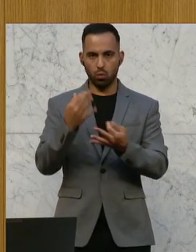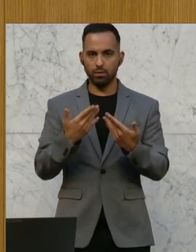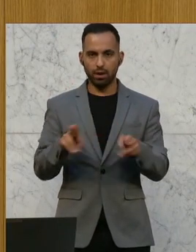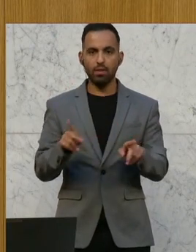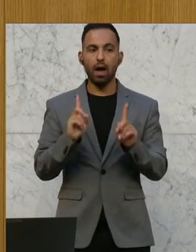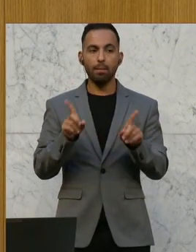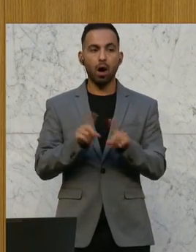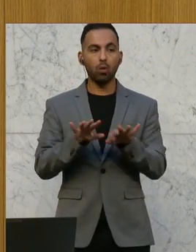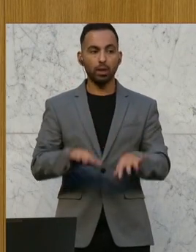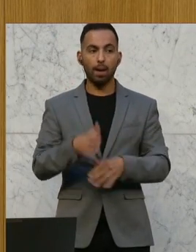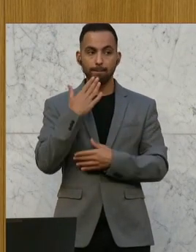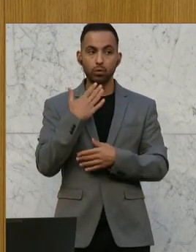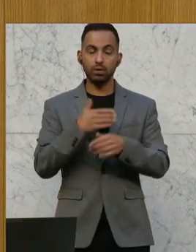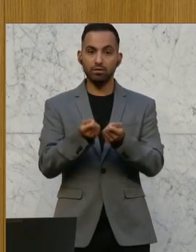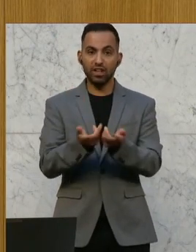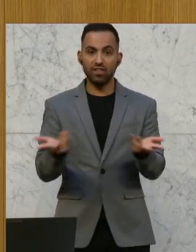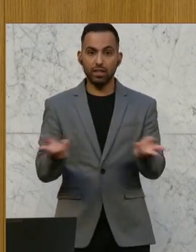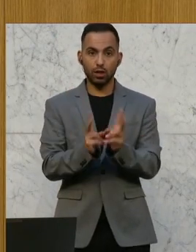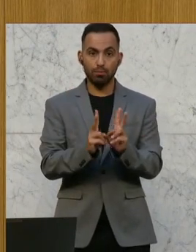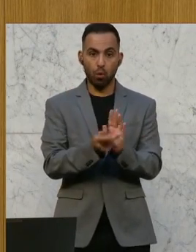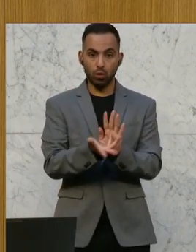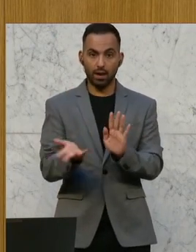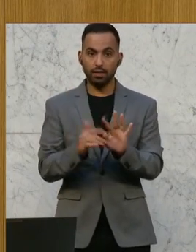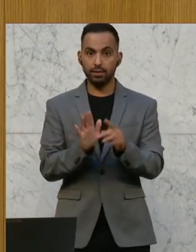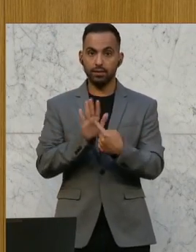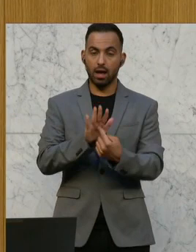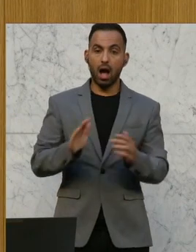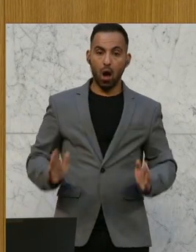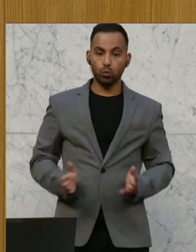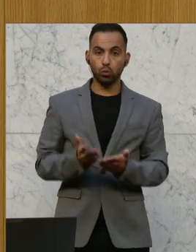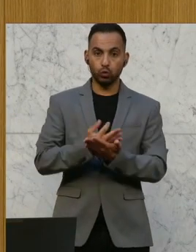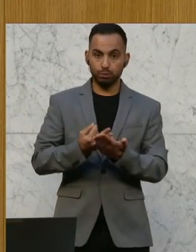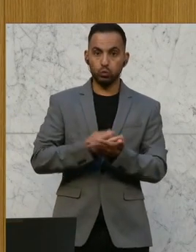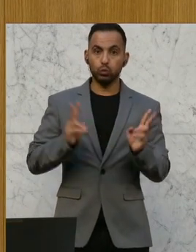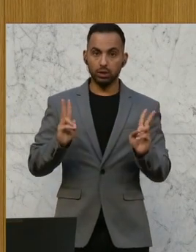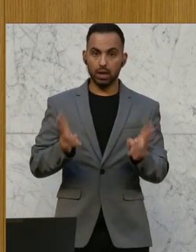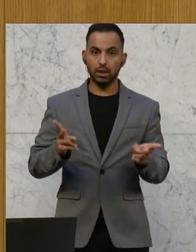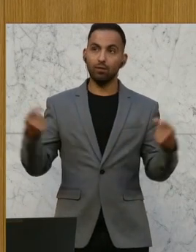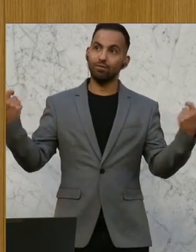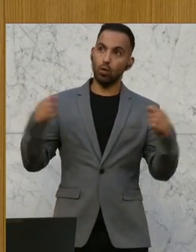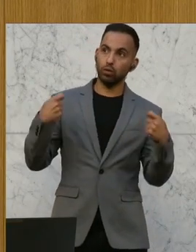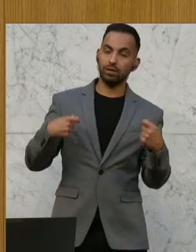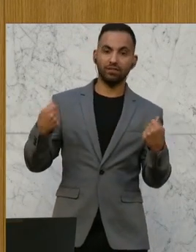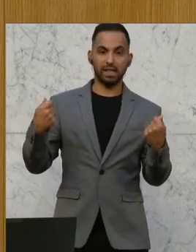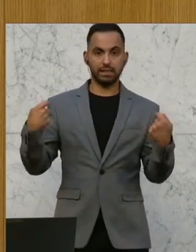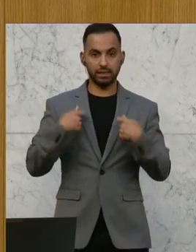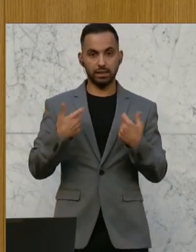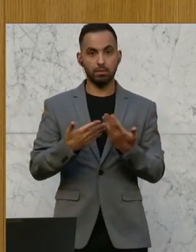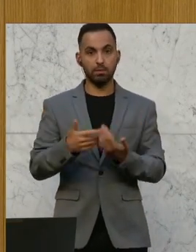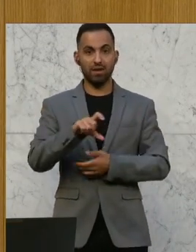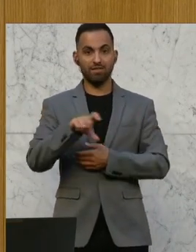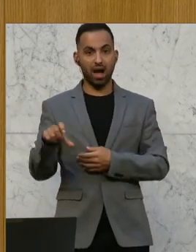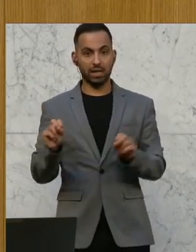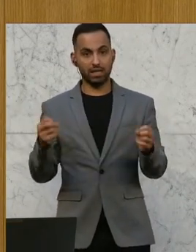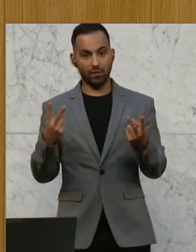ausdrücklich auch auf die vielfältigen Möglichkeiten, sich Ausbildungen auch fördern und finanzieren zu lassen. Zum Beispiel auf die Fachkräftestipendien,